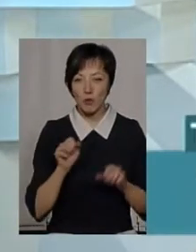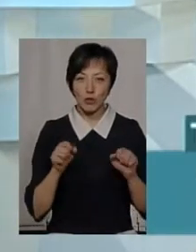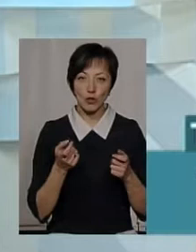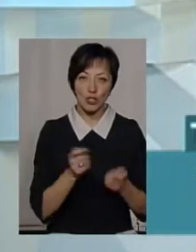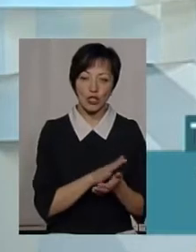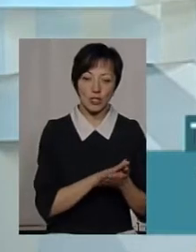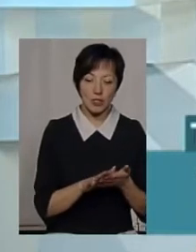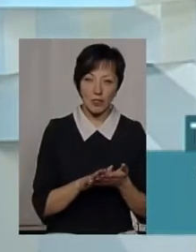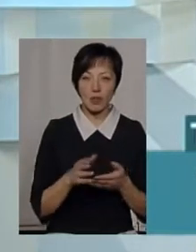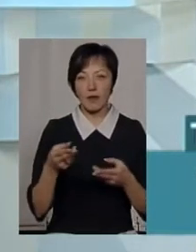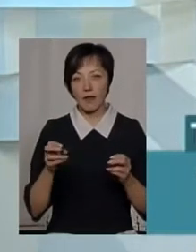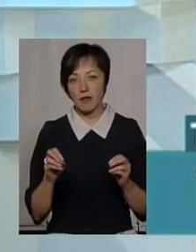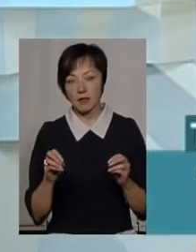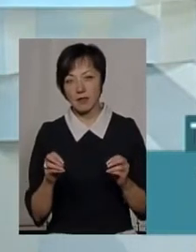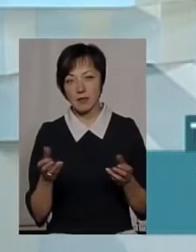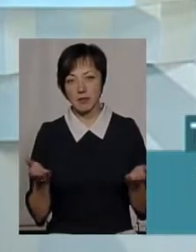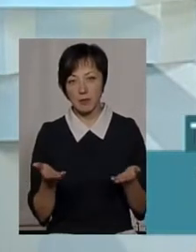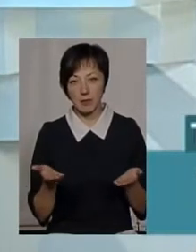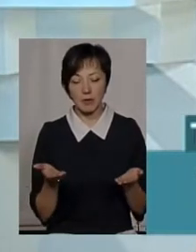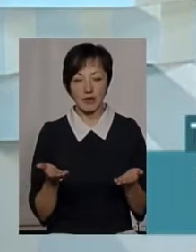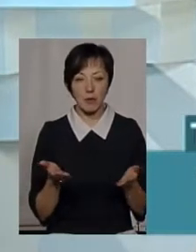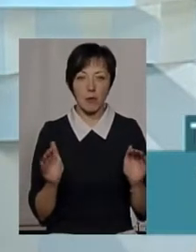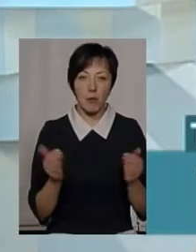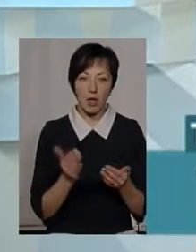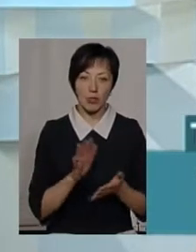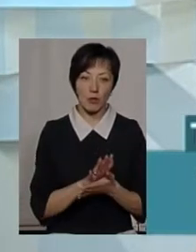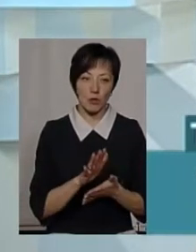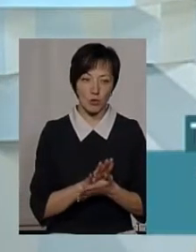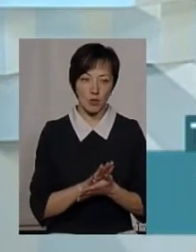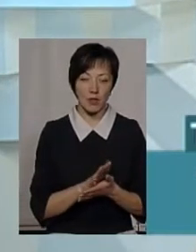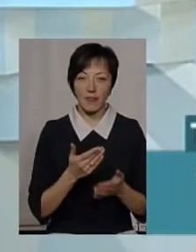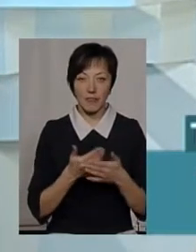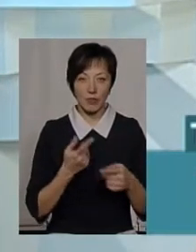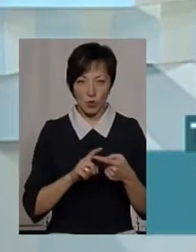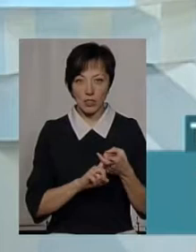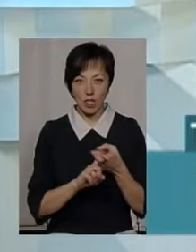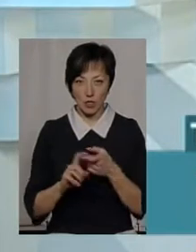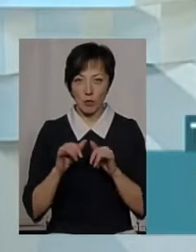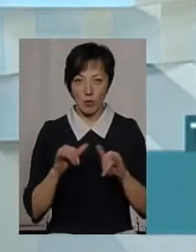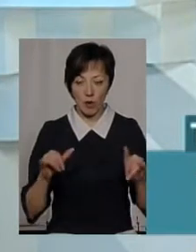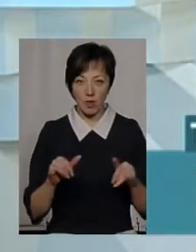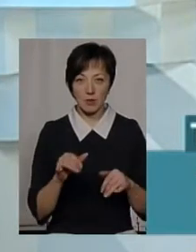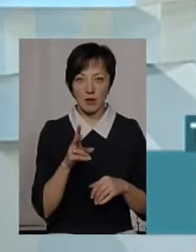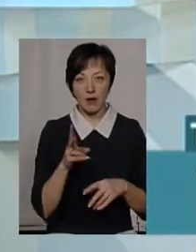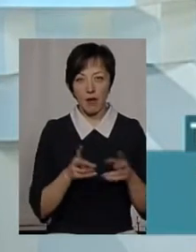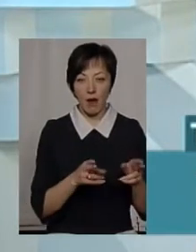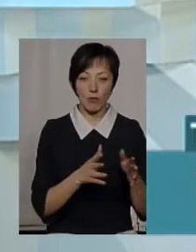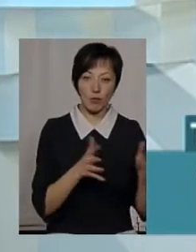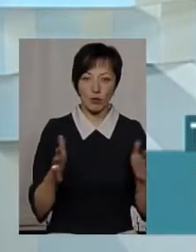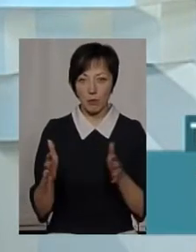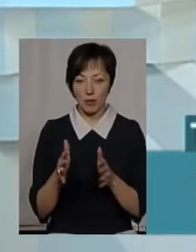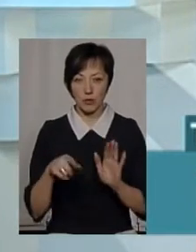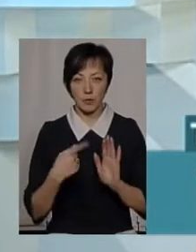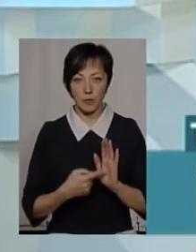можливо, десь вона трошки чистіша, можливо, десь менш забруднена. Від цього і залежить популяція раків? Десь більше, десь